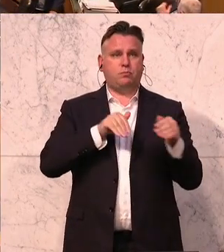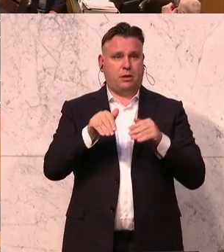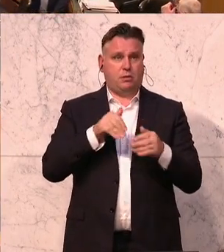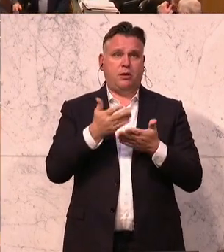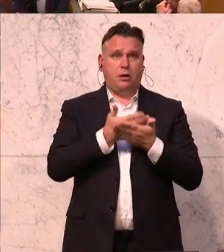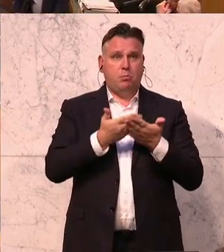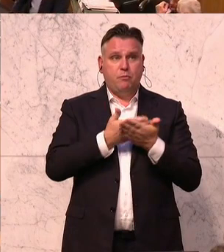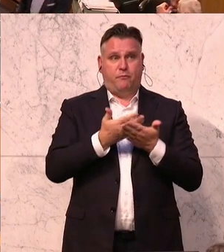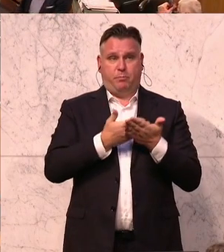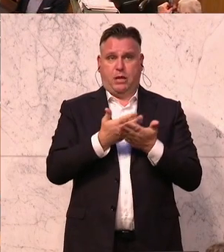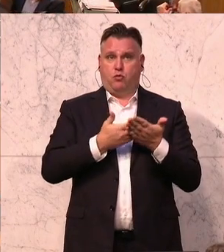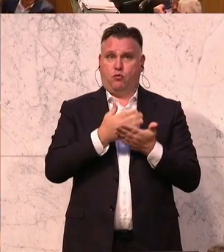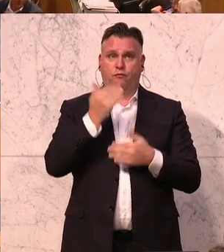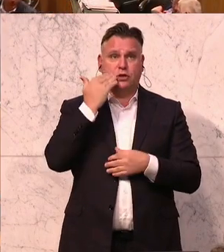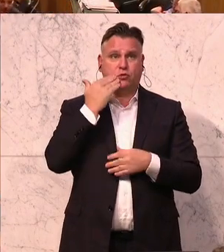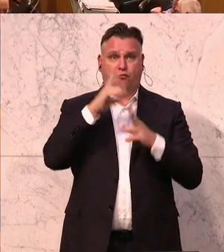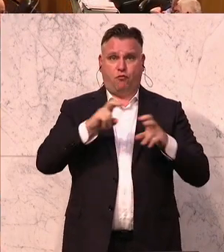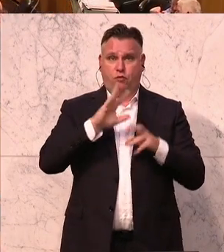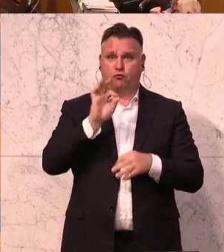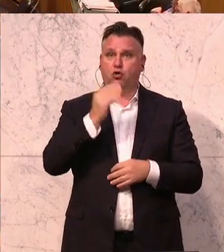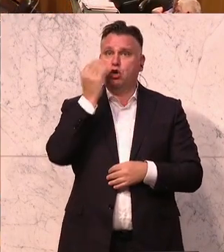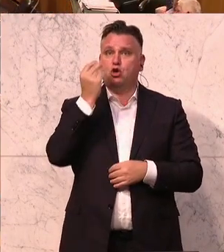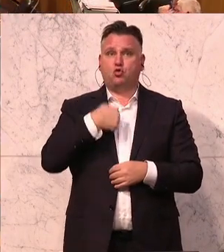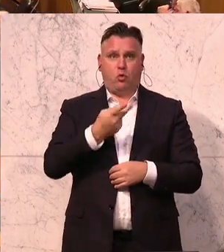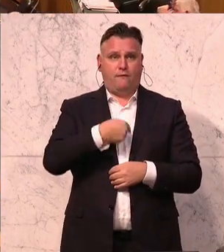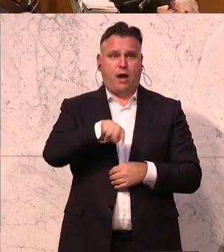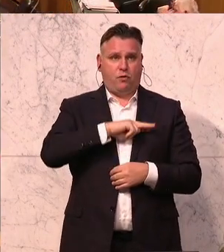-Reisinger, und nutzt damit ein Sprachbild des früheren NEOS-Chefs Matthias Strolz.